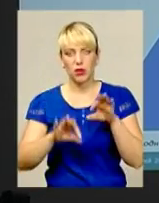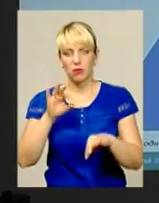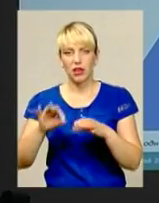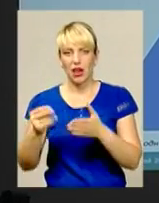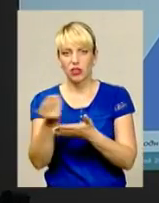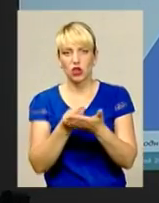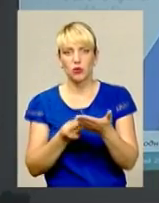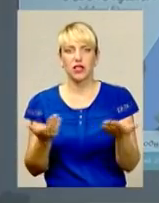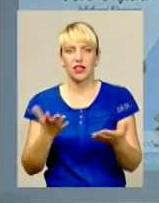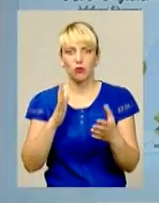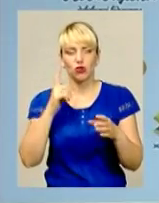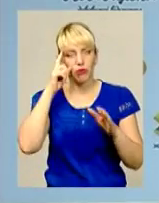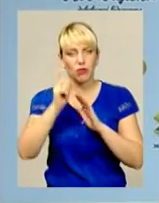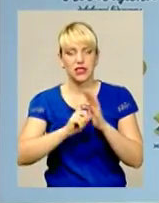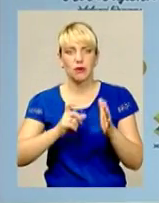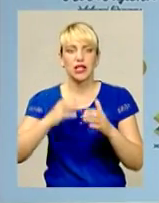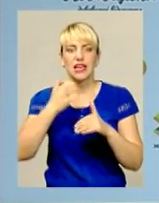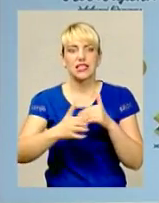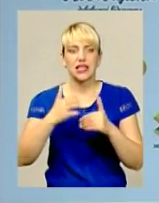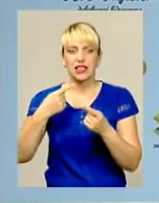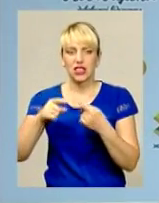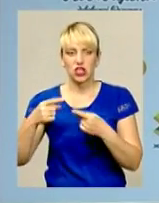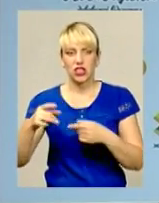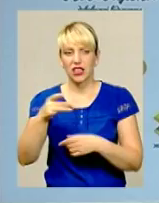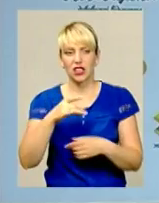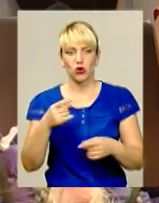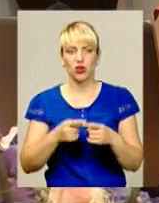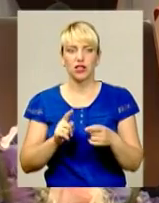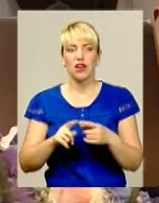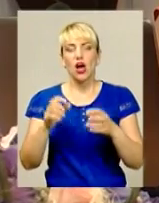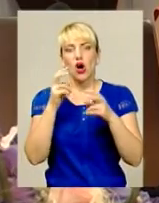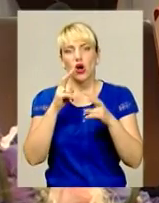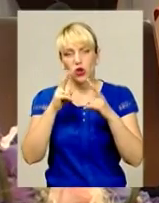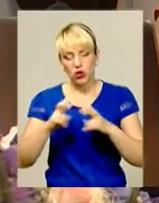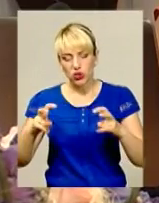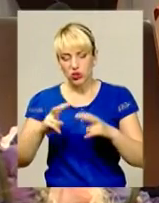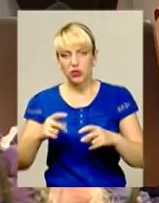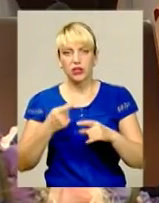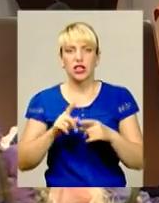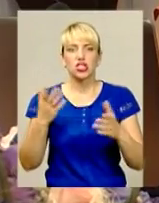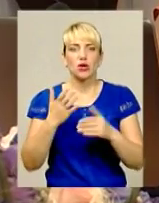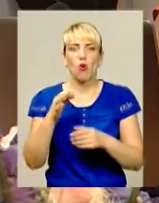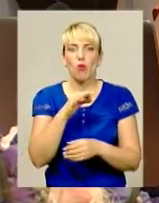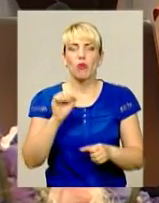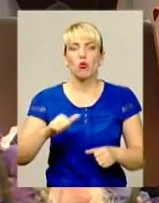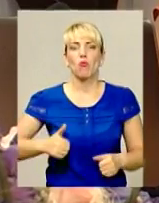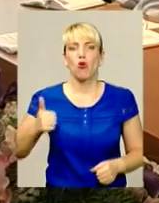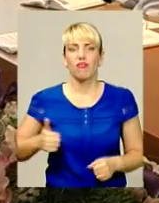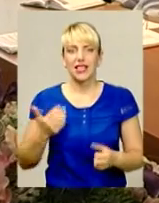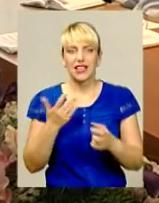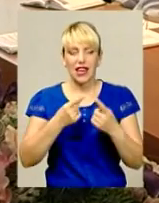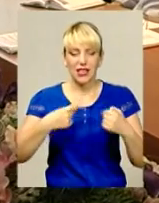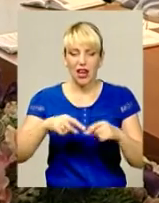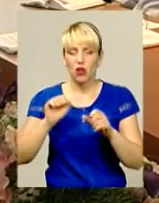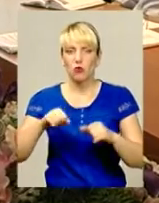логотип, за яким її впізнаватимуть серед інших регіонів. Спочатку розробники досліджували, чим область може похвалитися і які галузі вигідно